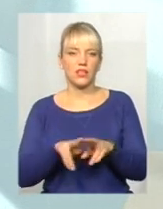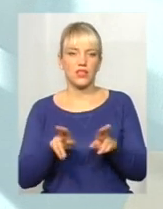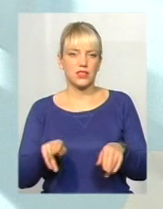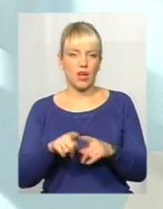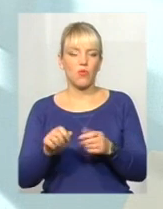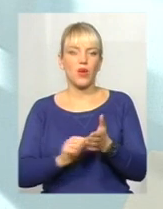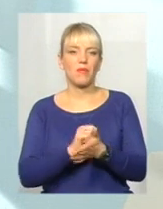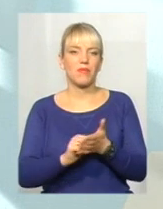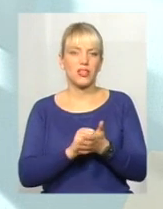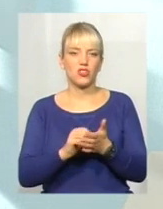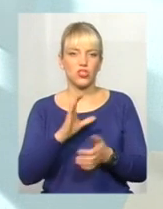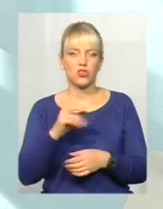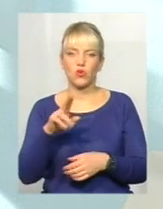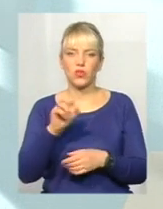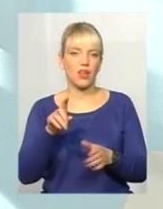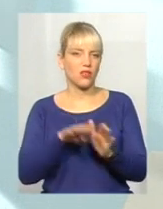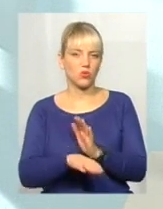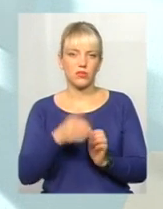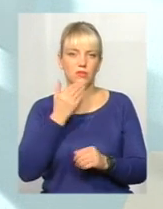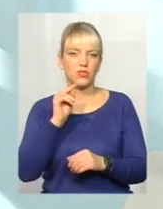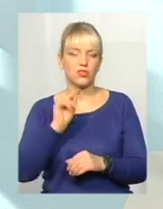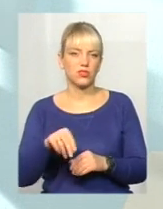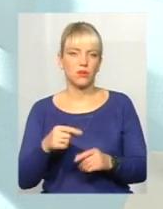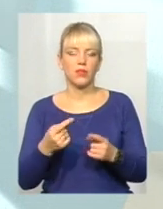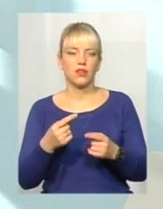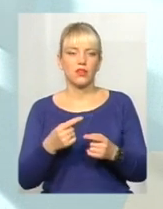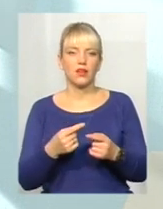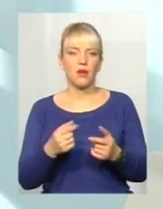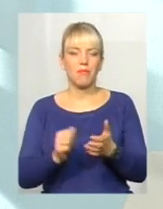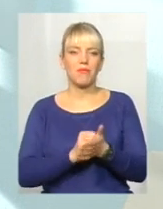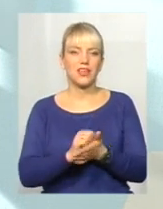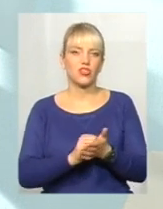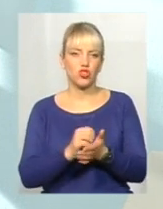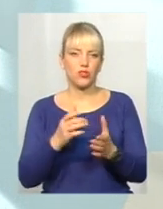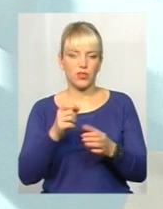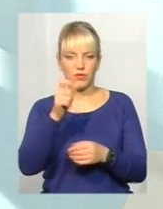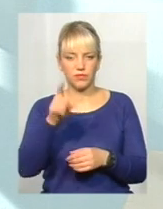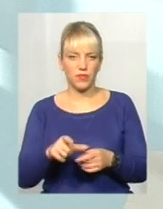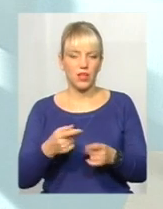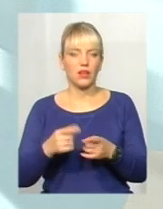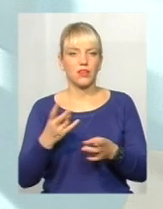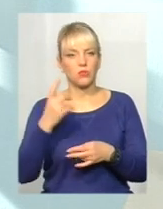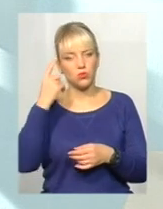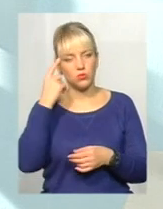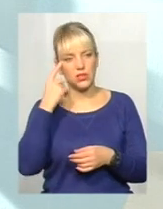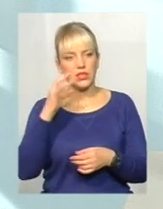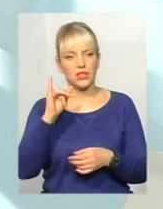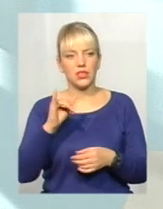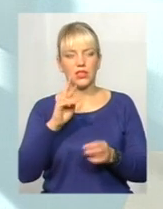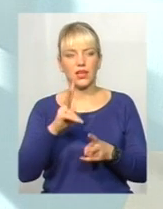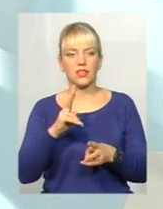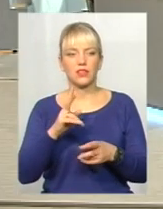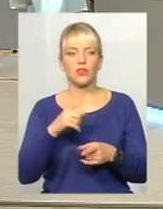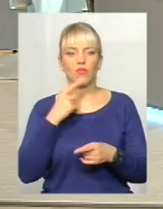засоби. Сода нічуть не гірше наша, звичайно, відмиває, ніж... Тобто ми маємо не тільки думати про сортування, першу чергу маємо думати, як,